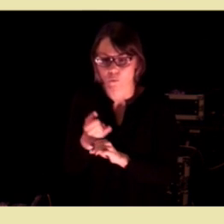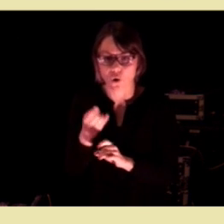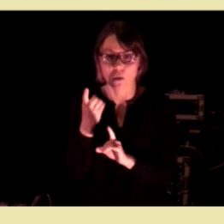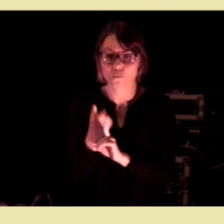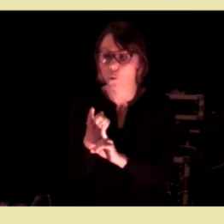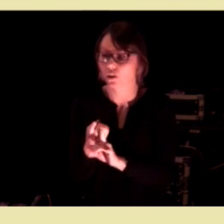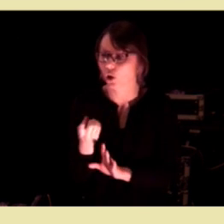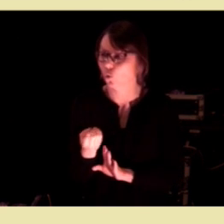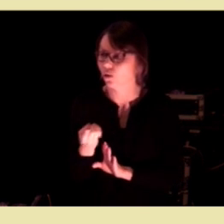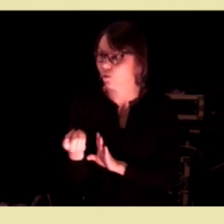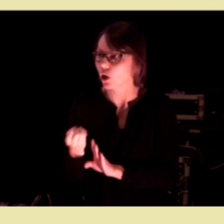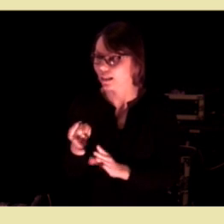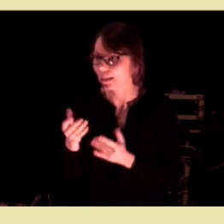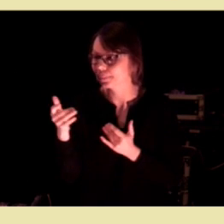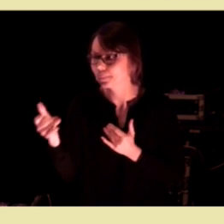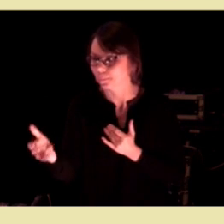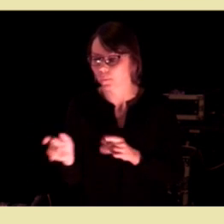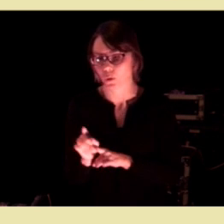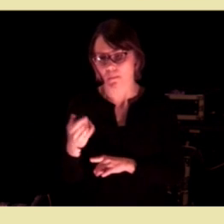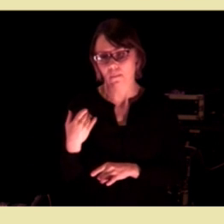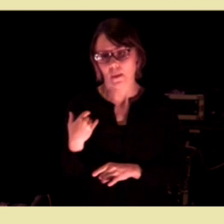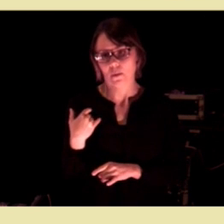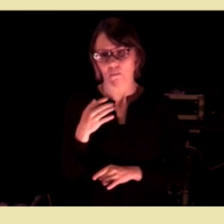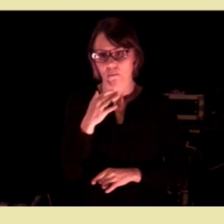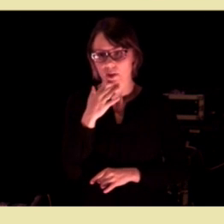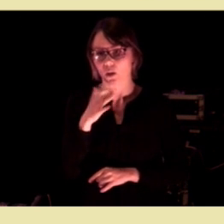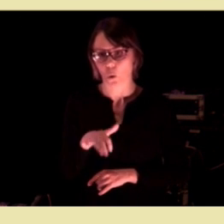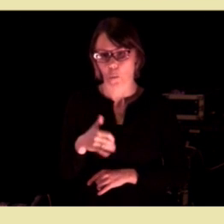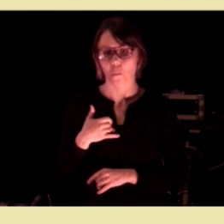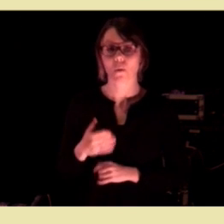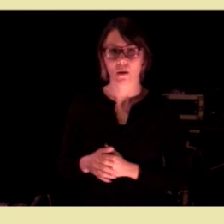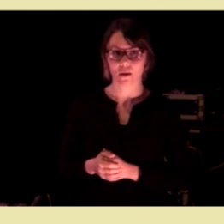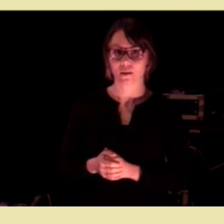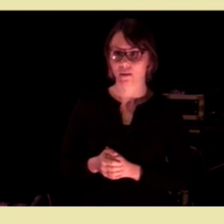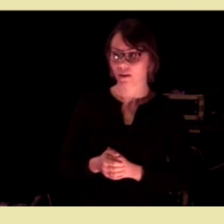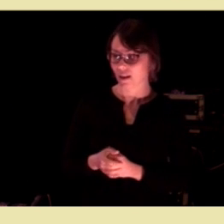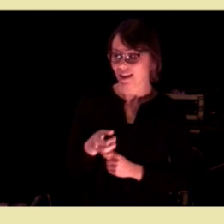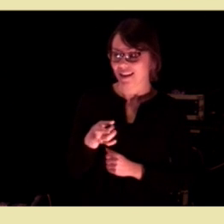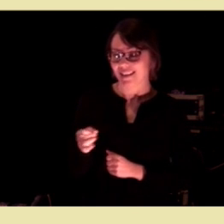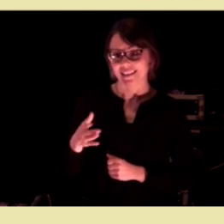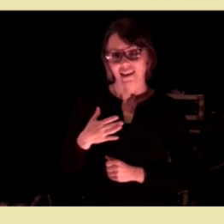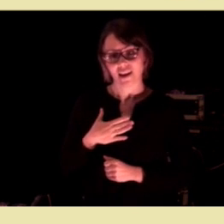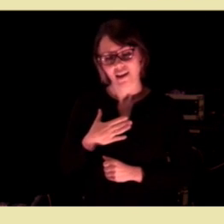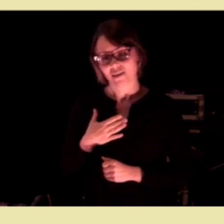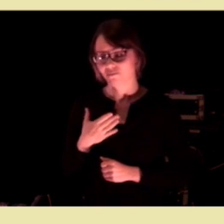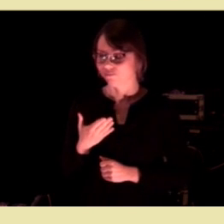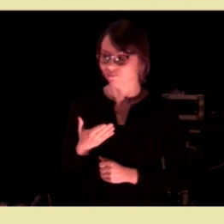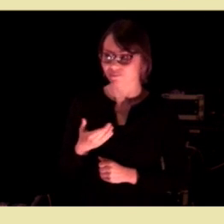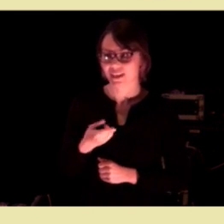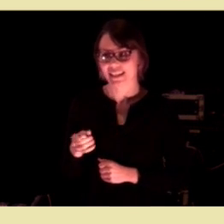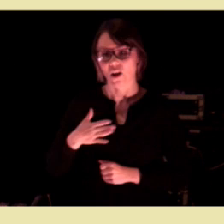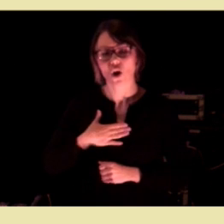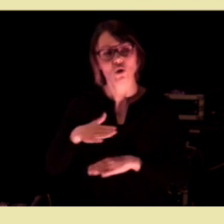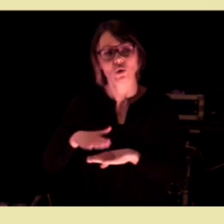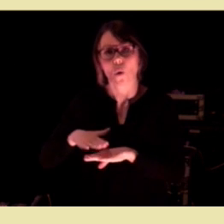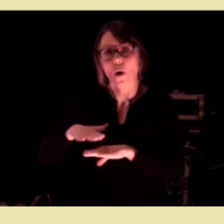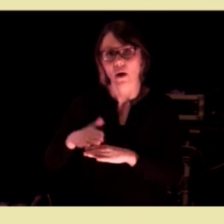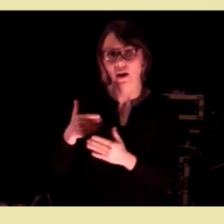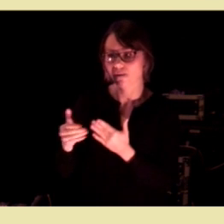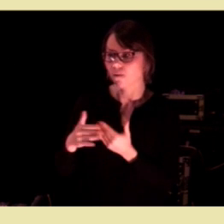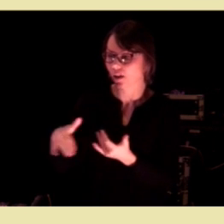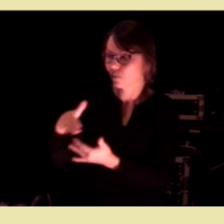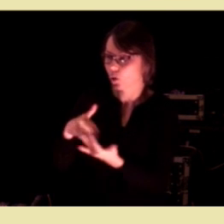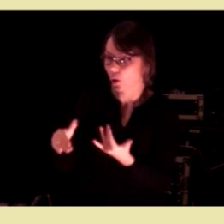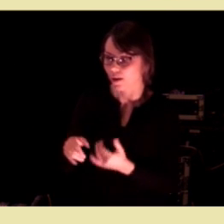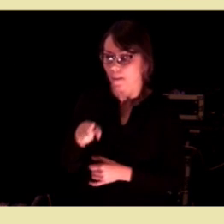å møte de utfordringene som jeg har snakket om. De har rett og slett alt for sårbare fagmiljøer. De er